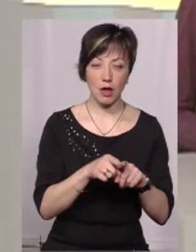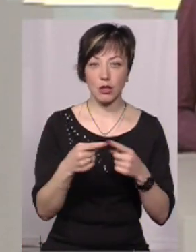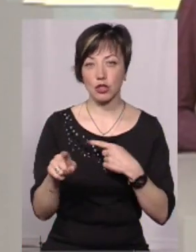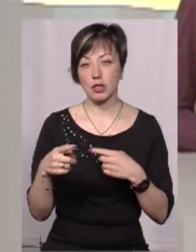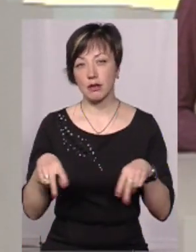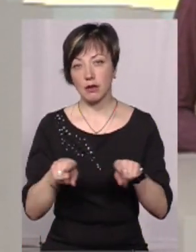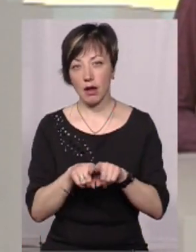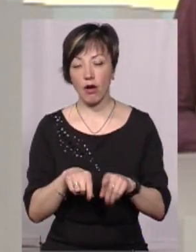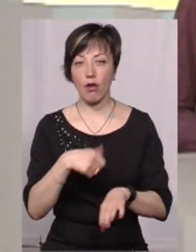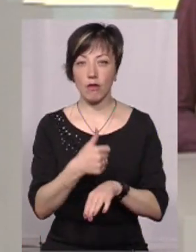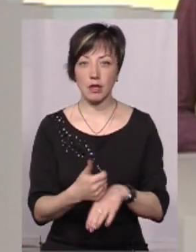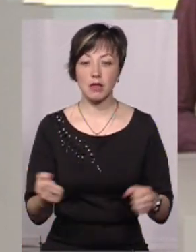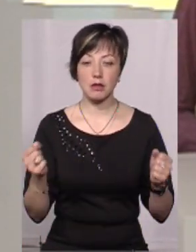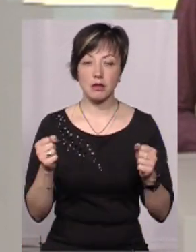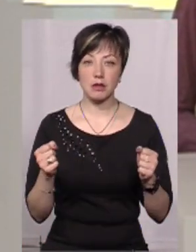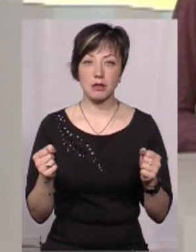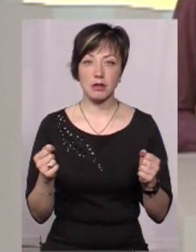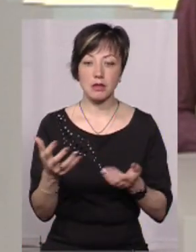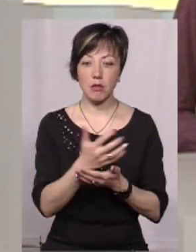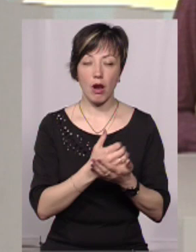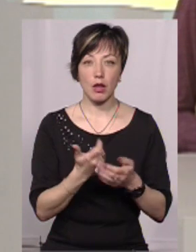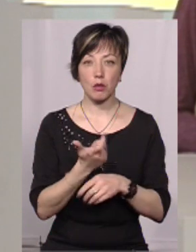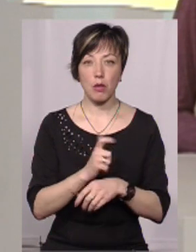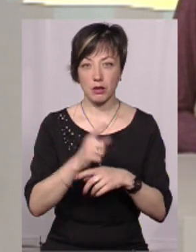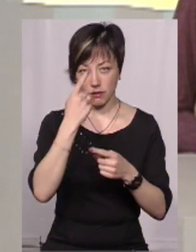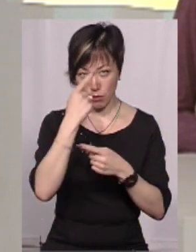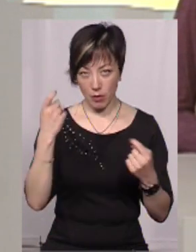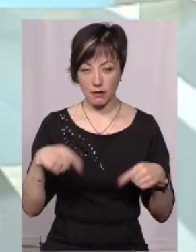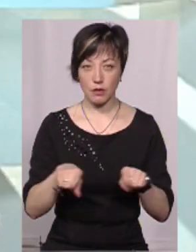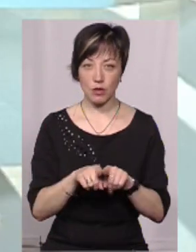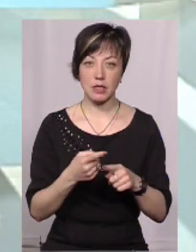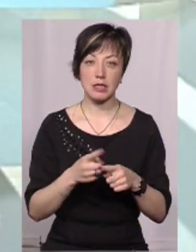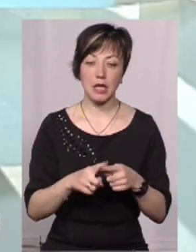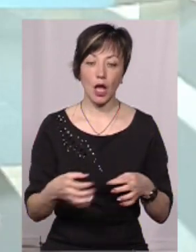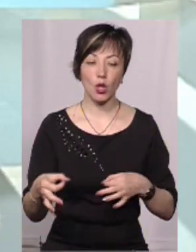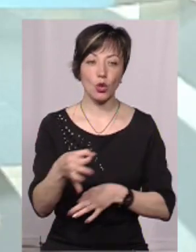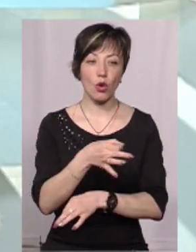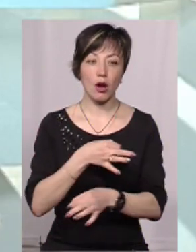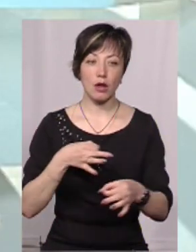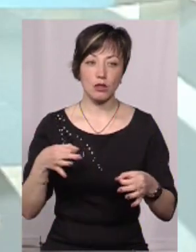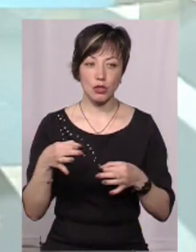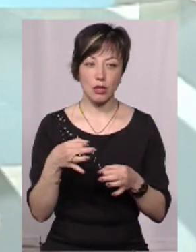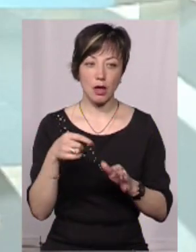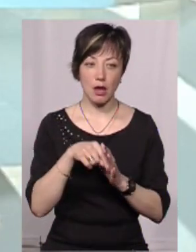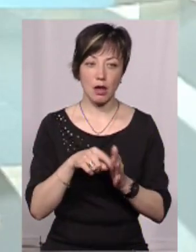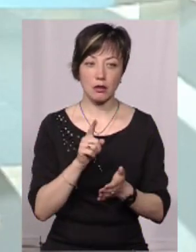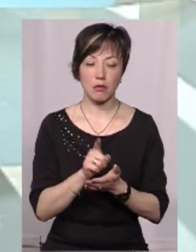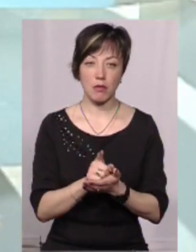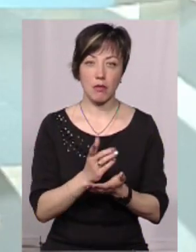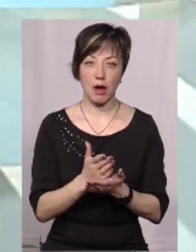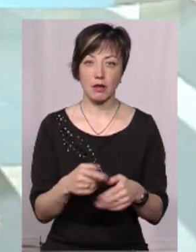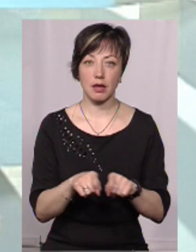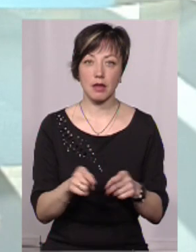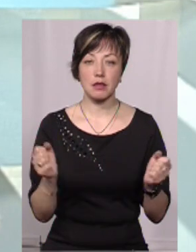інша так. Головне – це зібрати максимум інформації, і потім все-таки це є дорадчий характер має такі